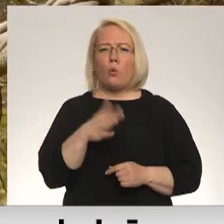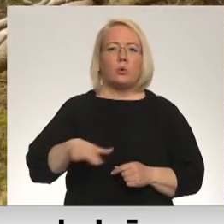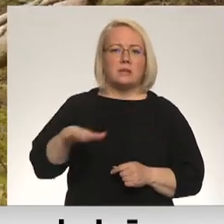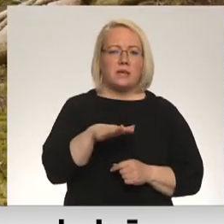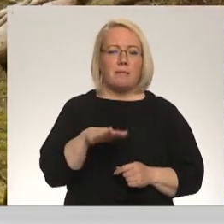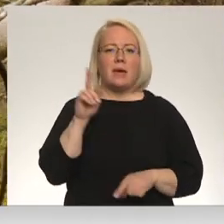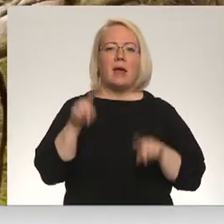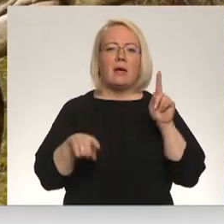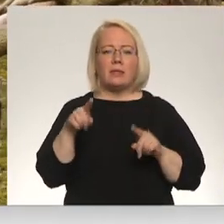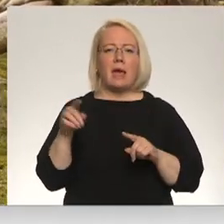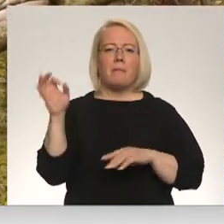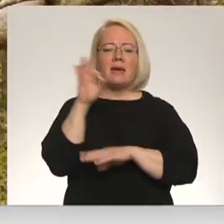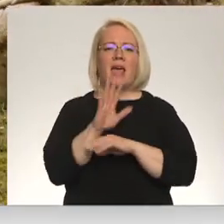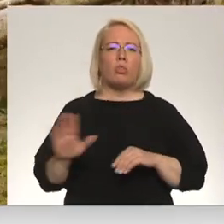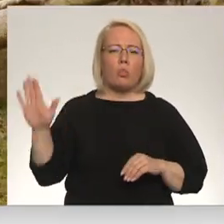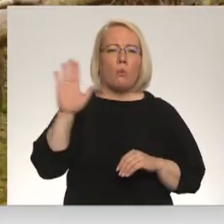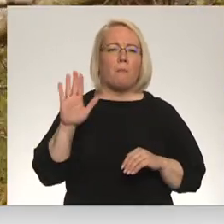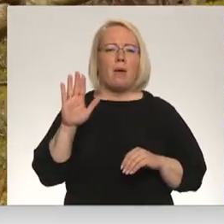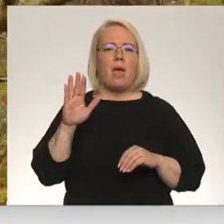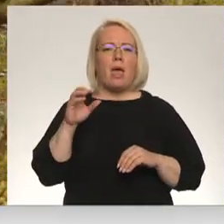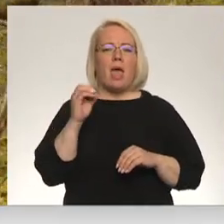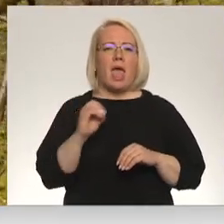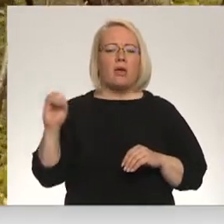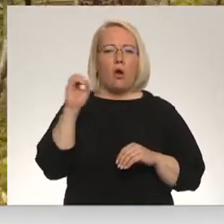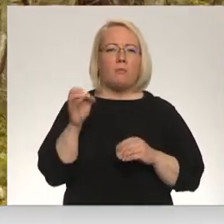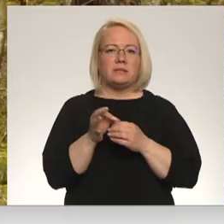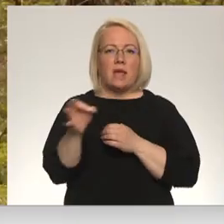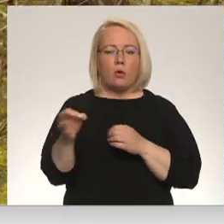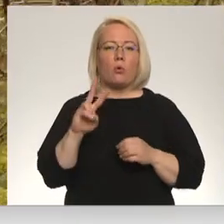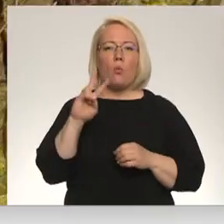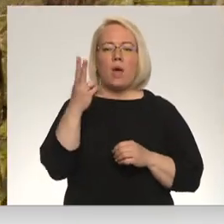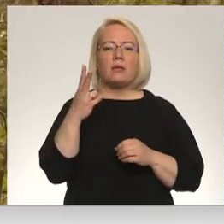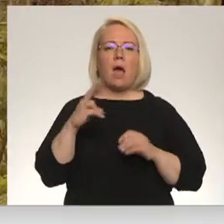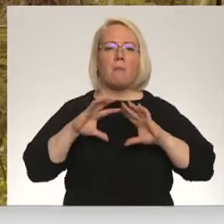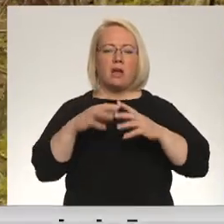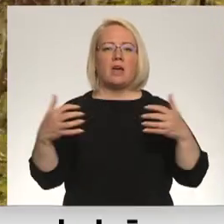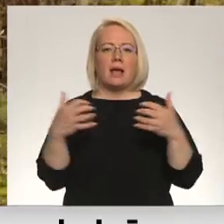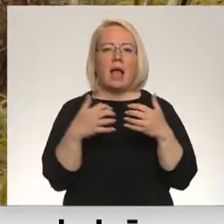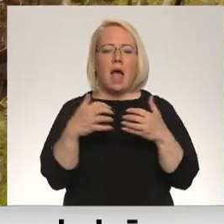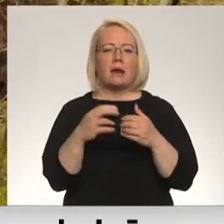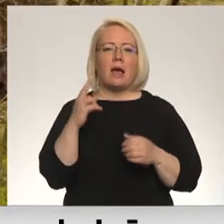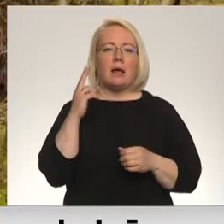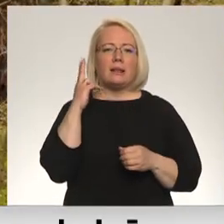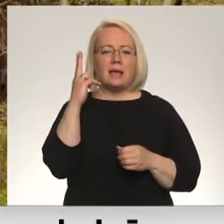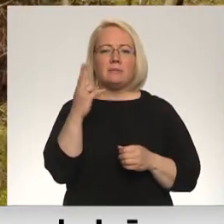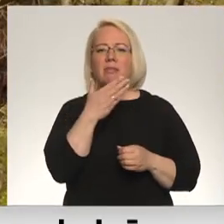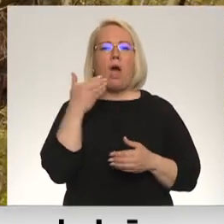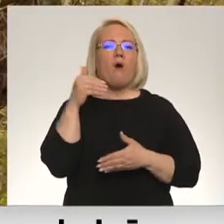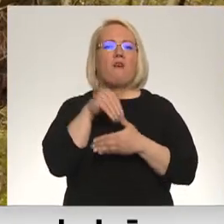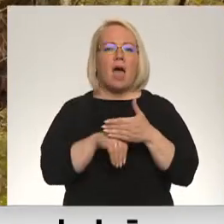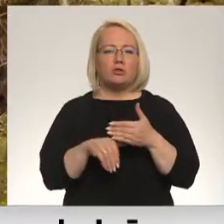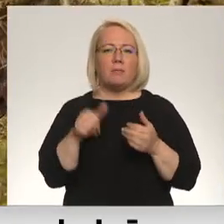no retajiem rietuma Eiropas reģioniem, kur otrā pasaules kara liecības nav tikai vēsture, bet ikdienas realitāte.